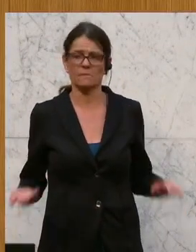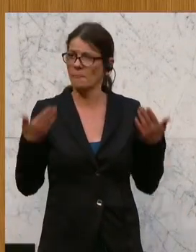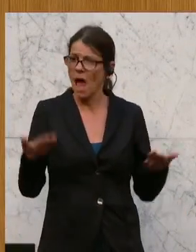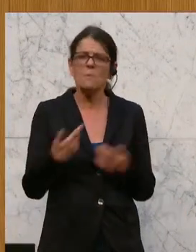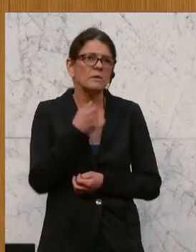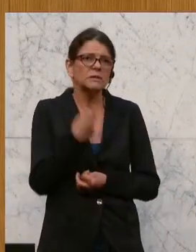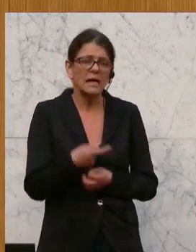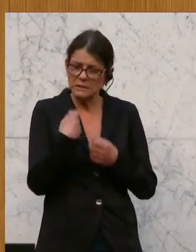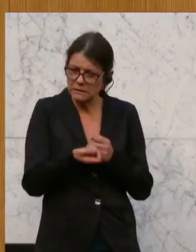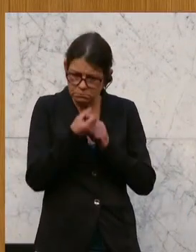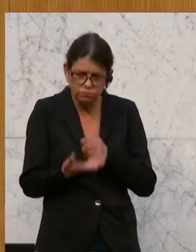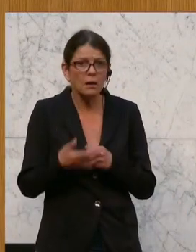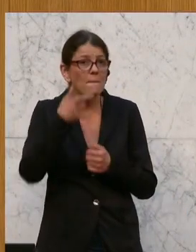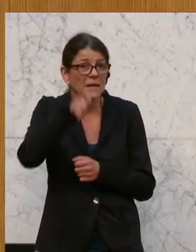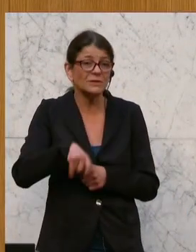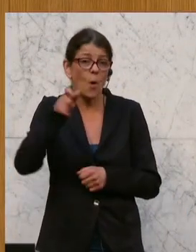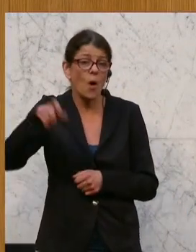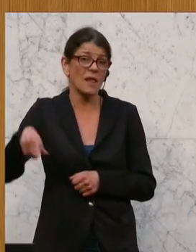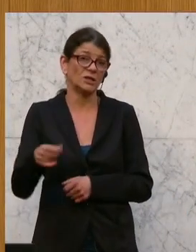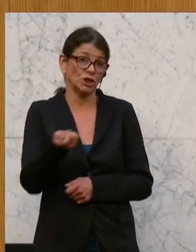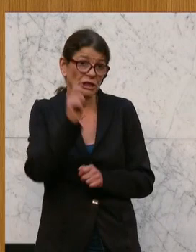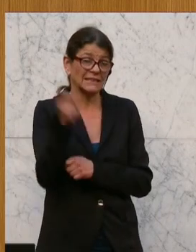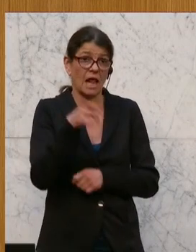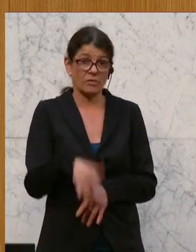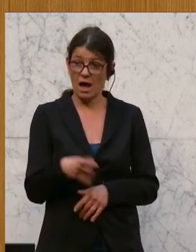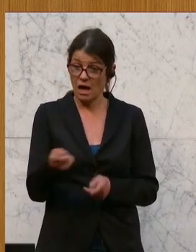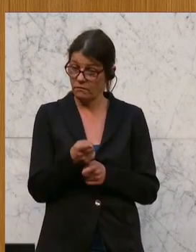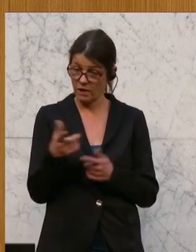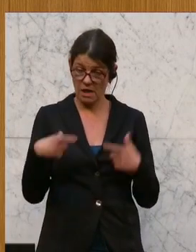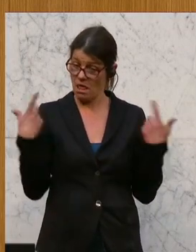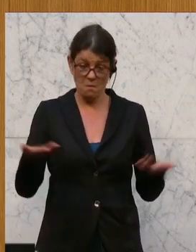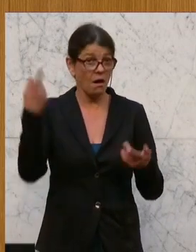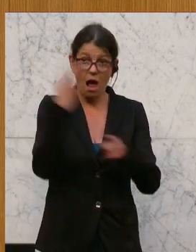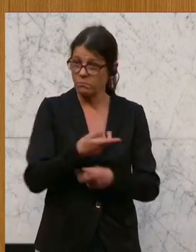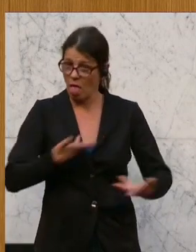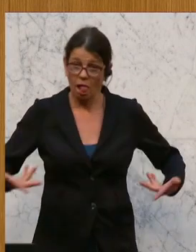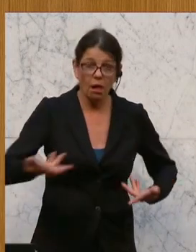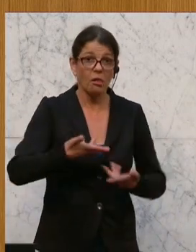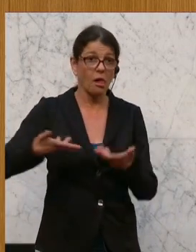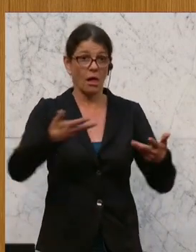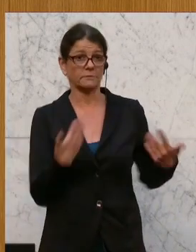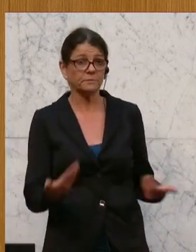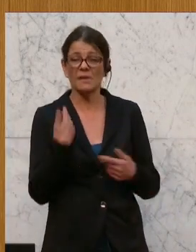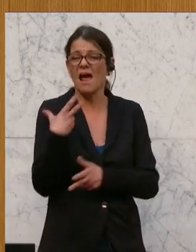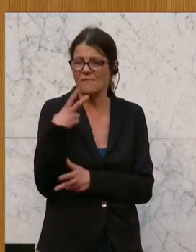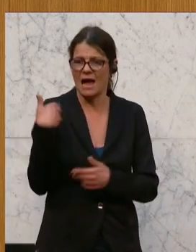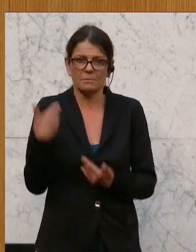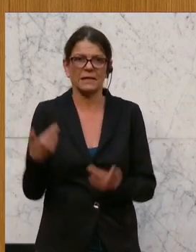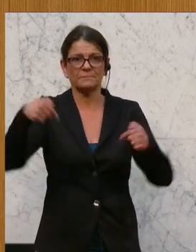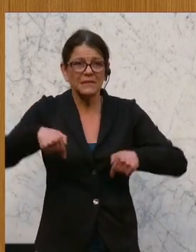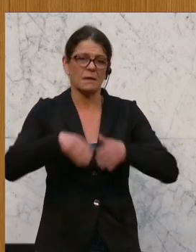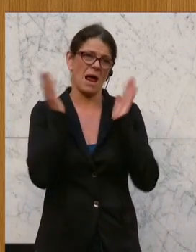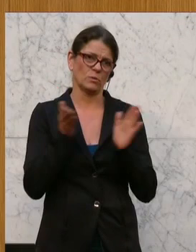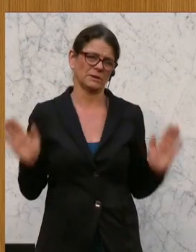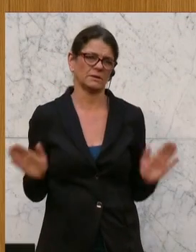gesagt, es sind sehr, sehr viele persönliche Schicksale dahinter, die vor den Trümmern ihrer Existenz stehen. Und ich würde mir wirklich erwarten, dass wir hier in diesem